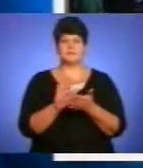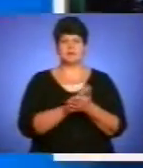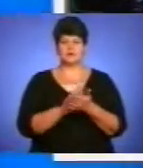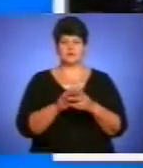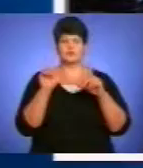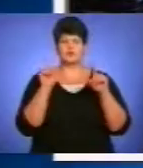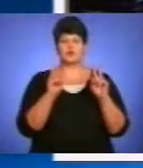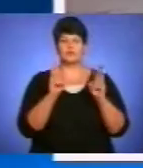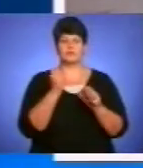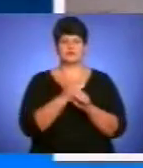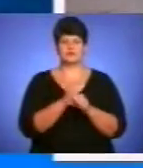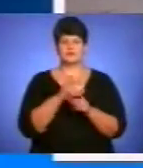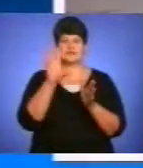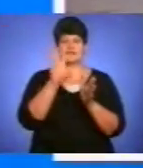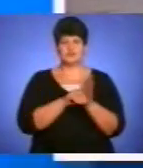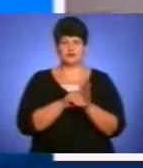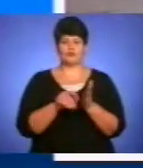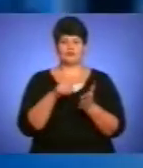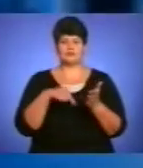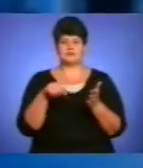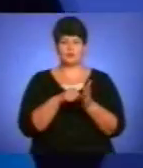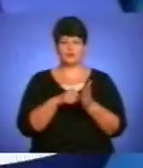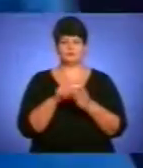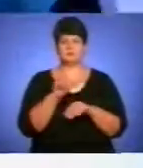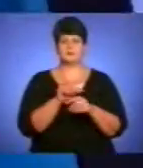діють знижки у міжміському та приміському транспорті?